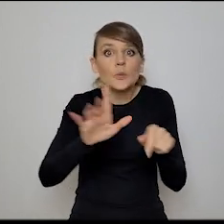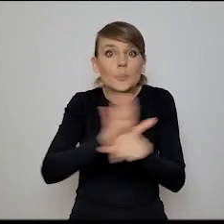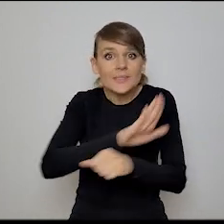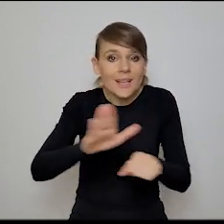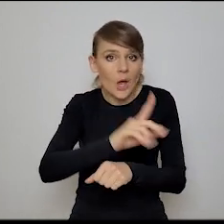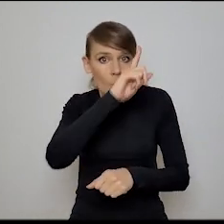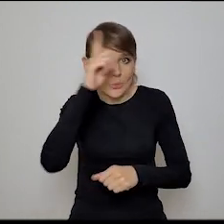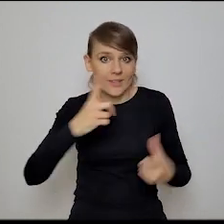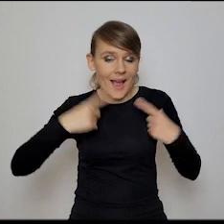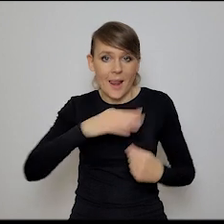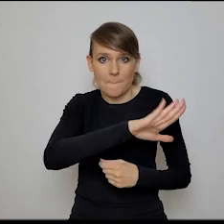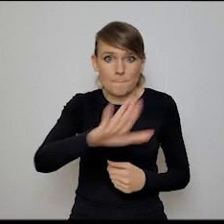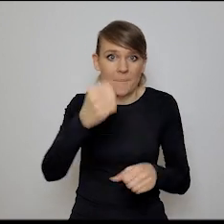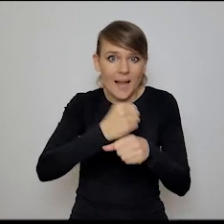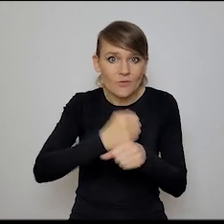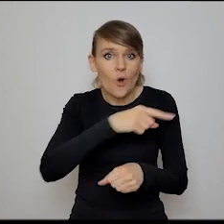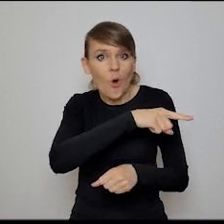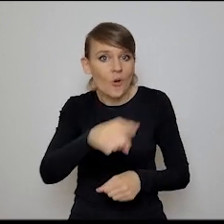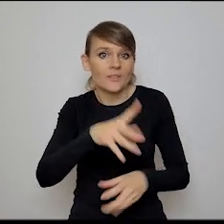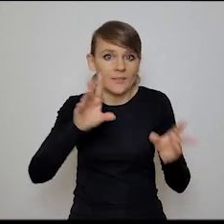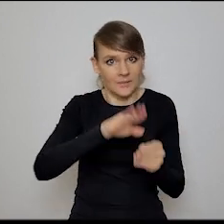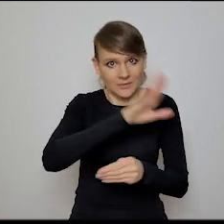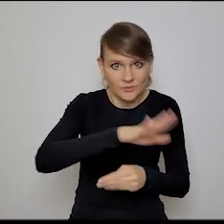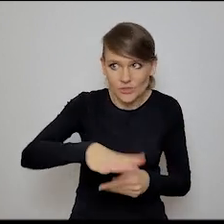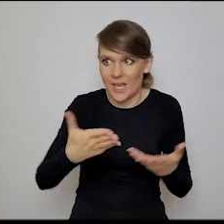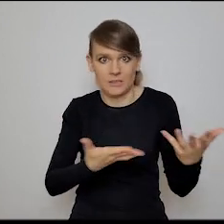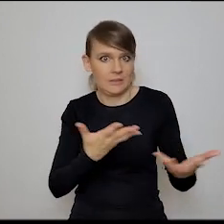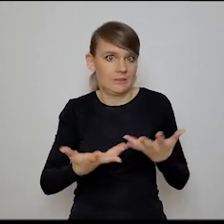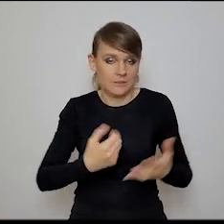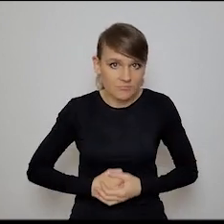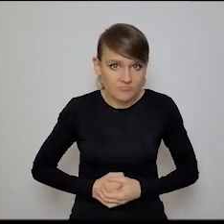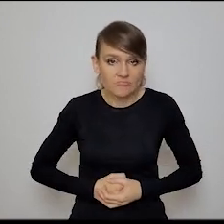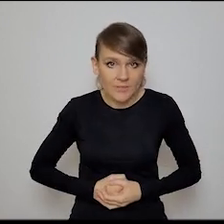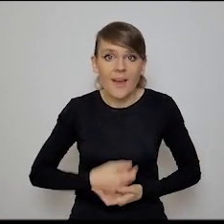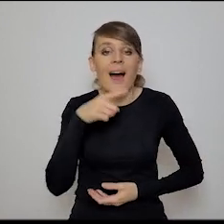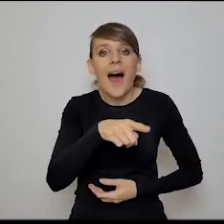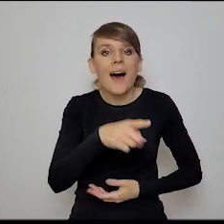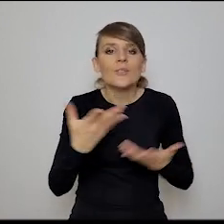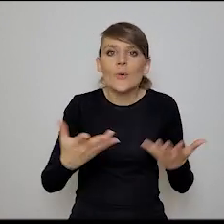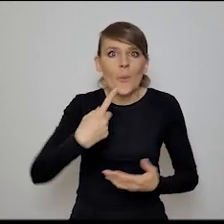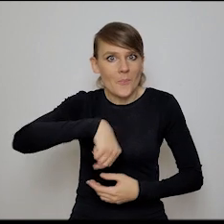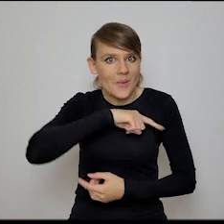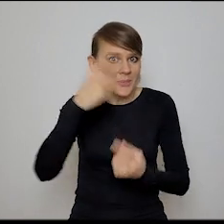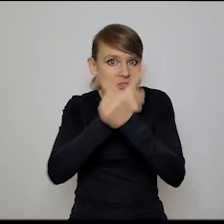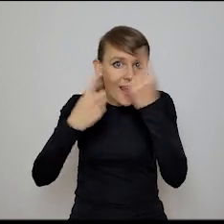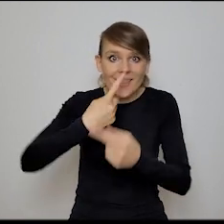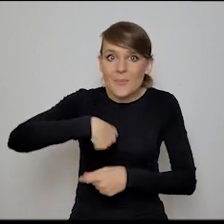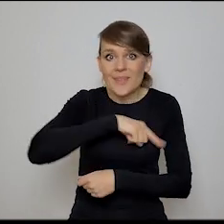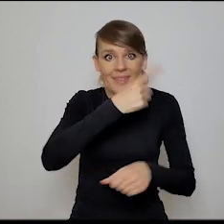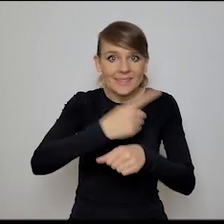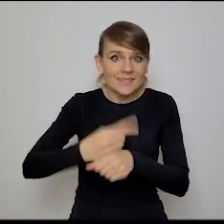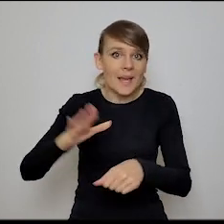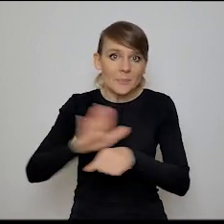nagle mają pracowników, którzy właśnie z dzieciakami i tak dalej, ale wiesz, do tego, jak bardzo nasze myślenie, też nasze decyzje